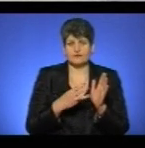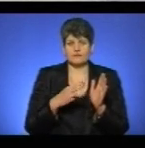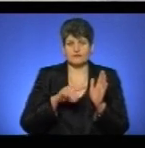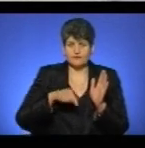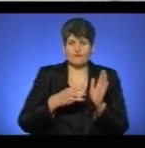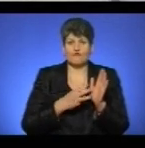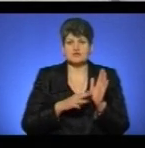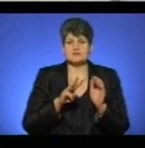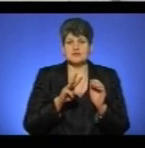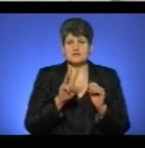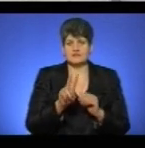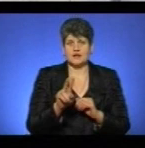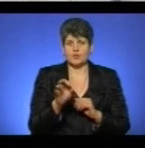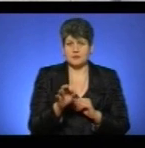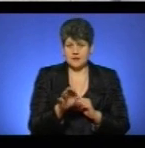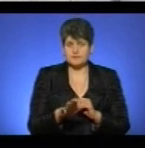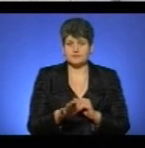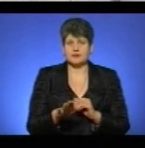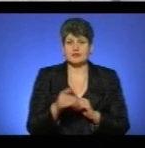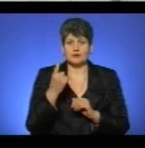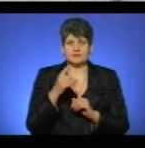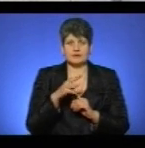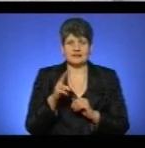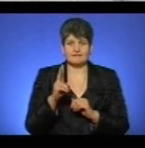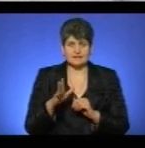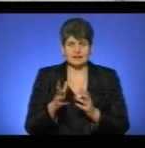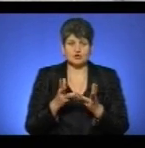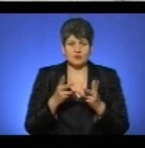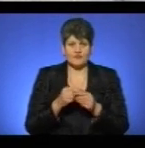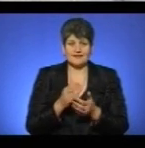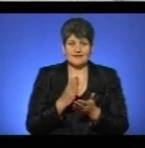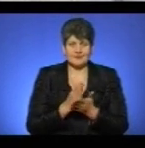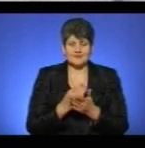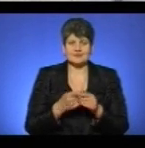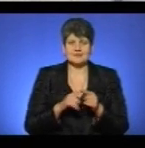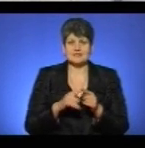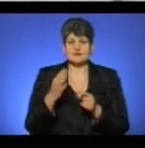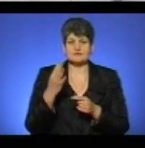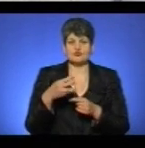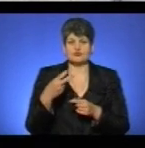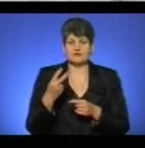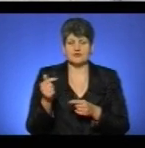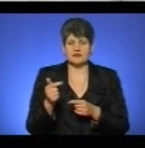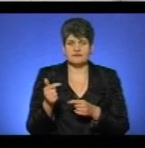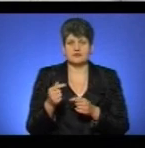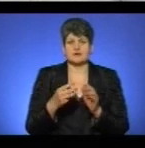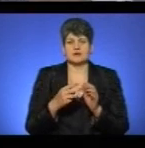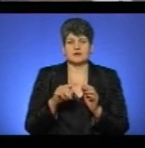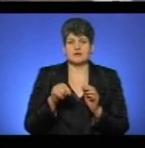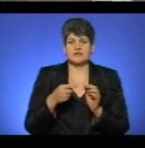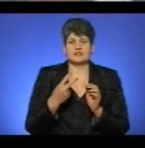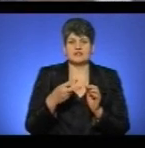по метру квадратному, якщо йде на рахування, це 42 гривні 24 копійки.